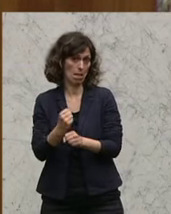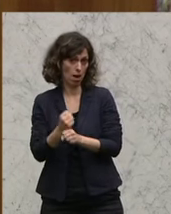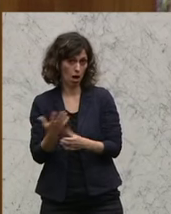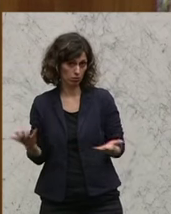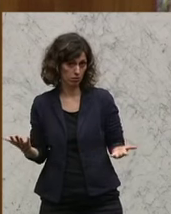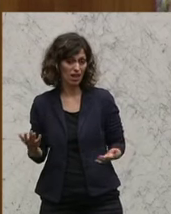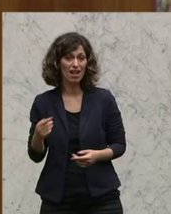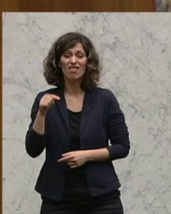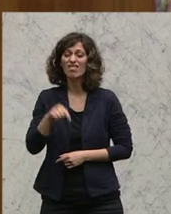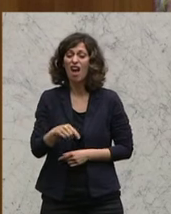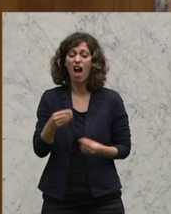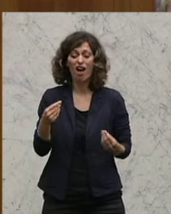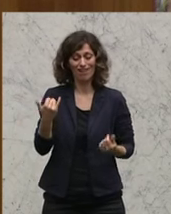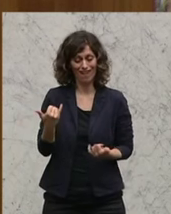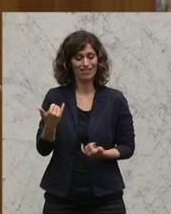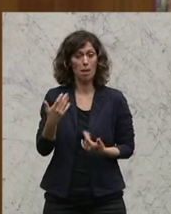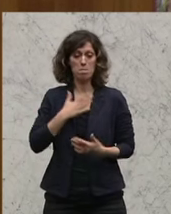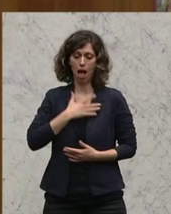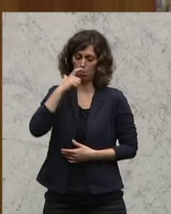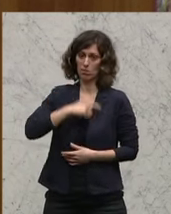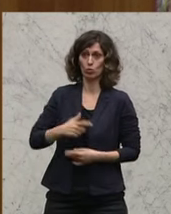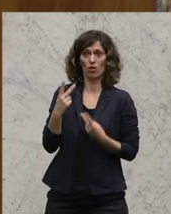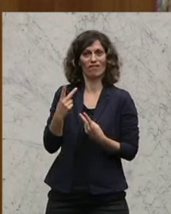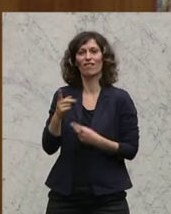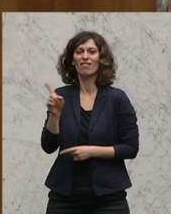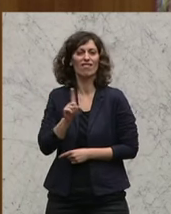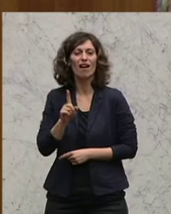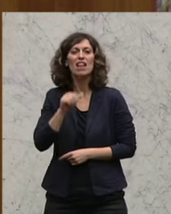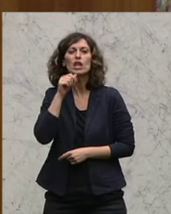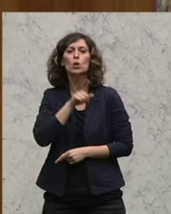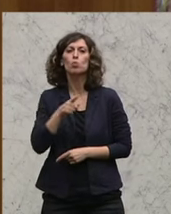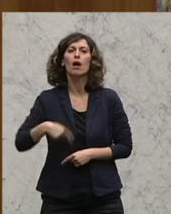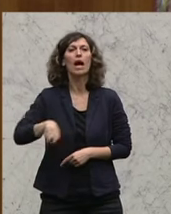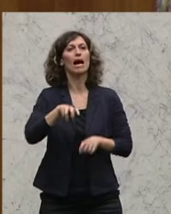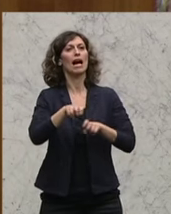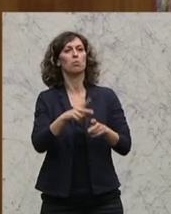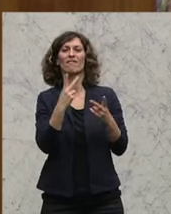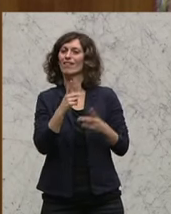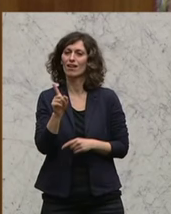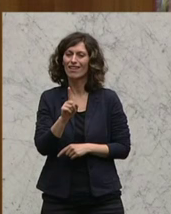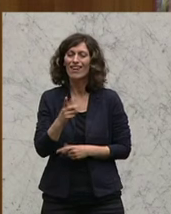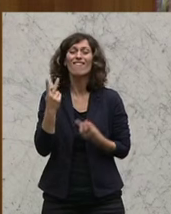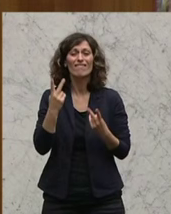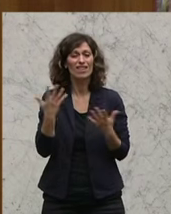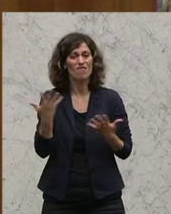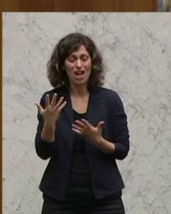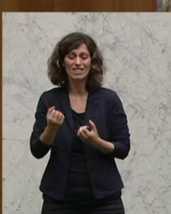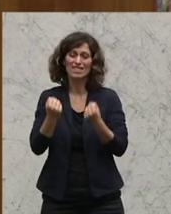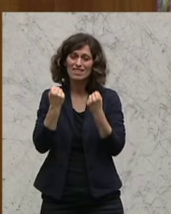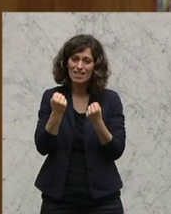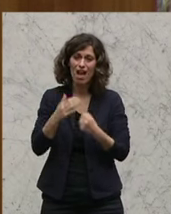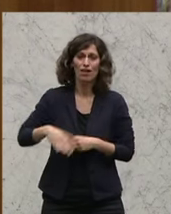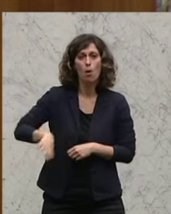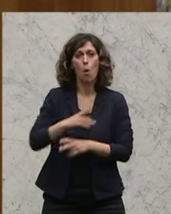geht nicht um meine Person, es geht auch nicht um die Regierung alleine, sondern es geht vor allem um die Sicherheit der